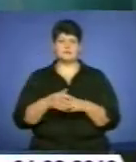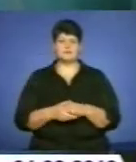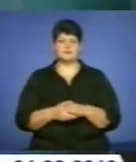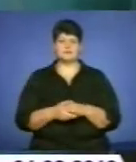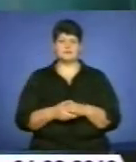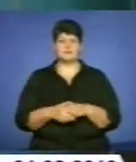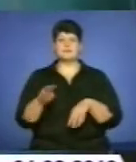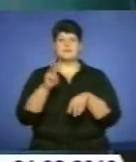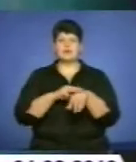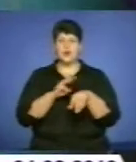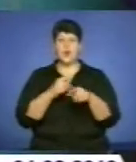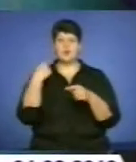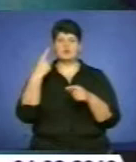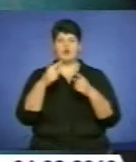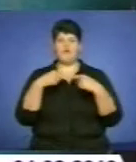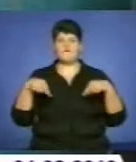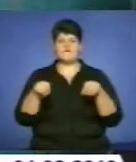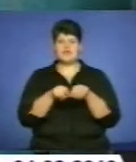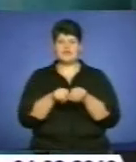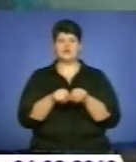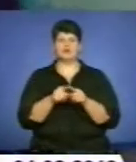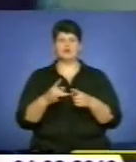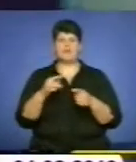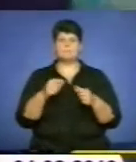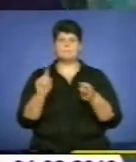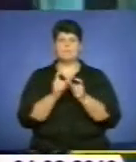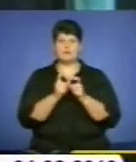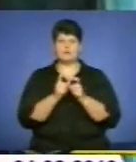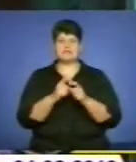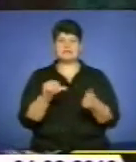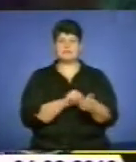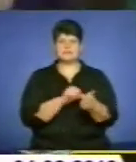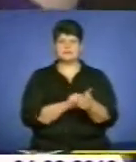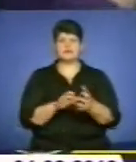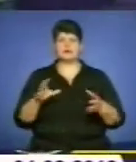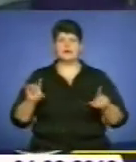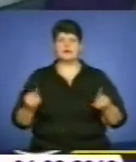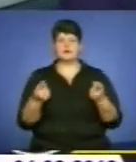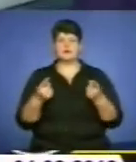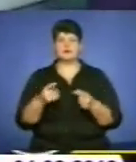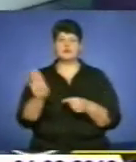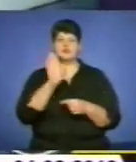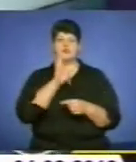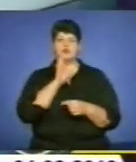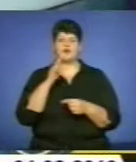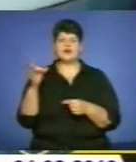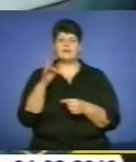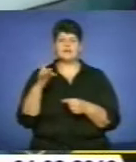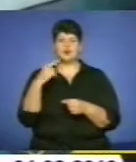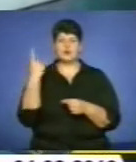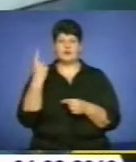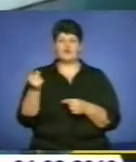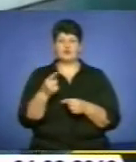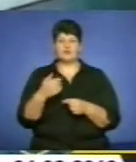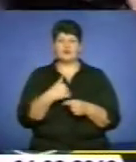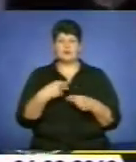Оперативники обласного відділу боротьби з незаконним обігом наркотиків затримали жительку Рівненської області. На Тернопільщині жінка намагалася збути